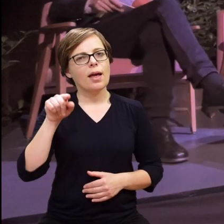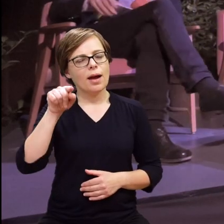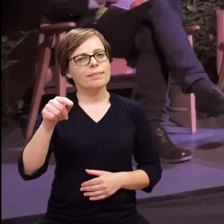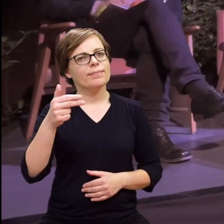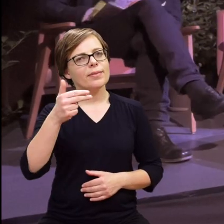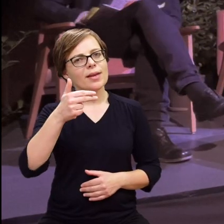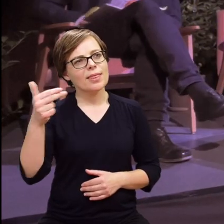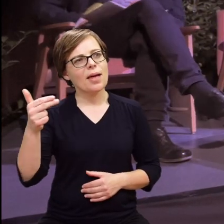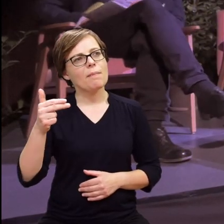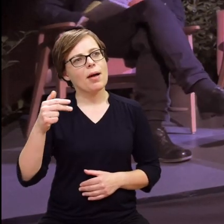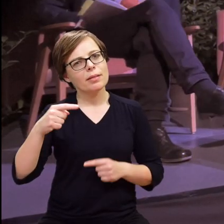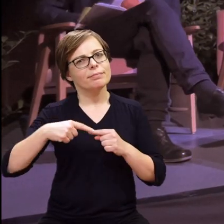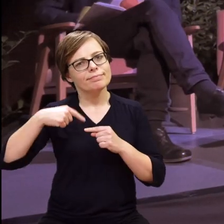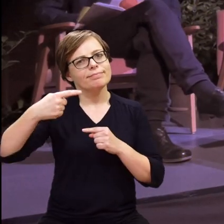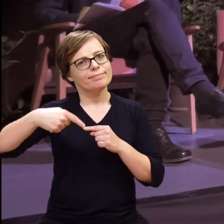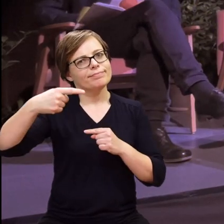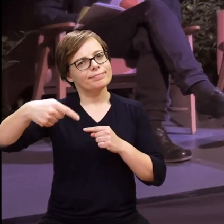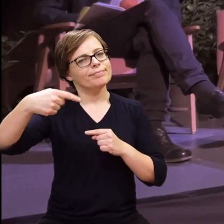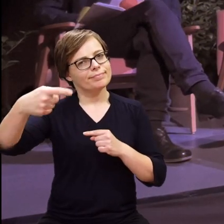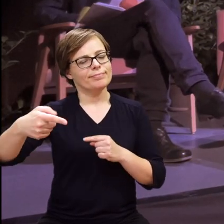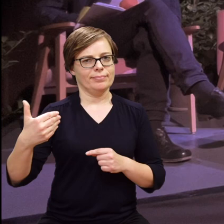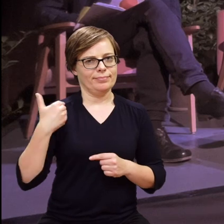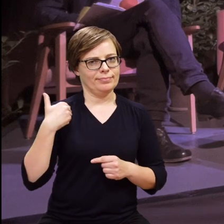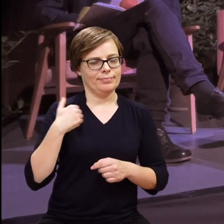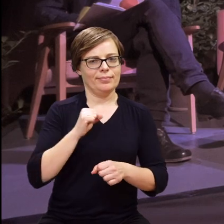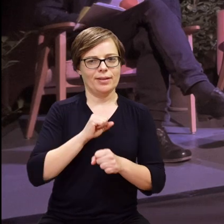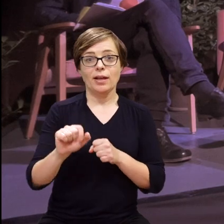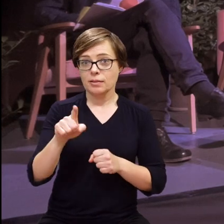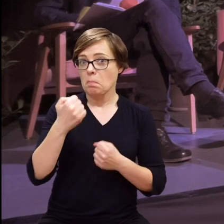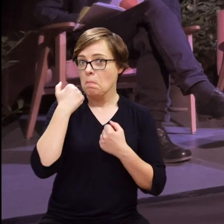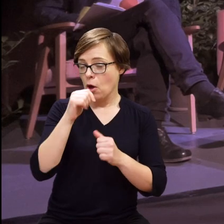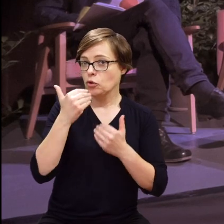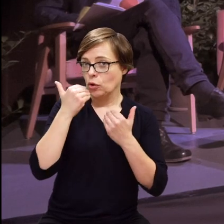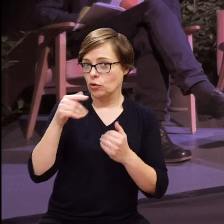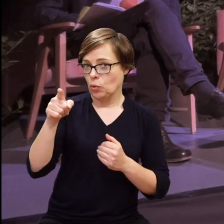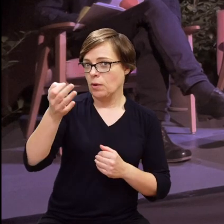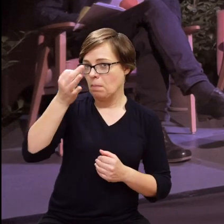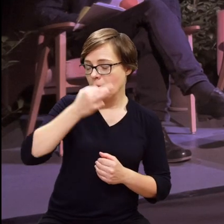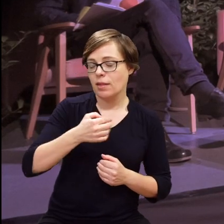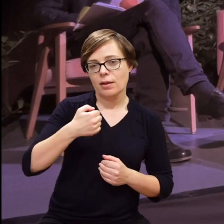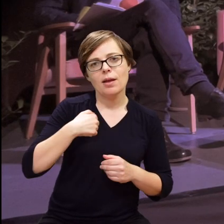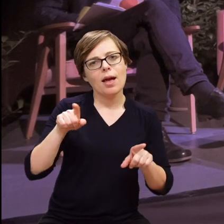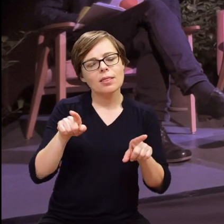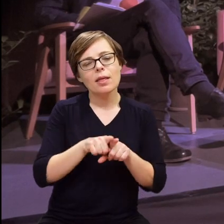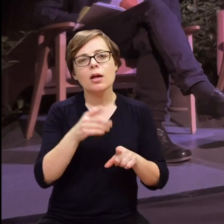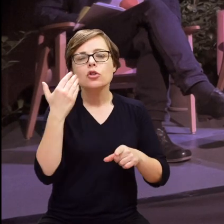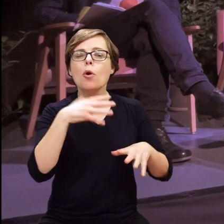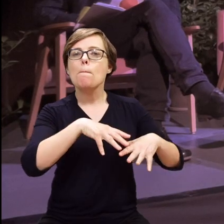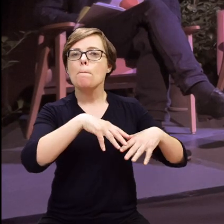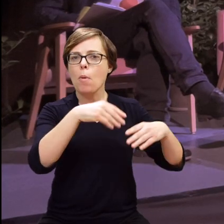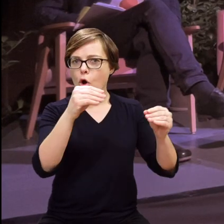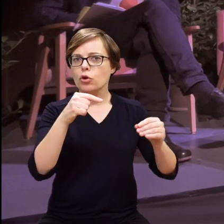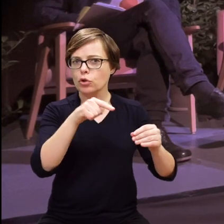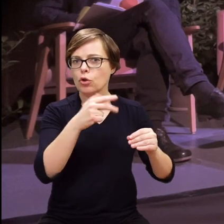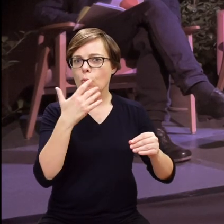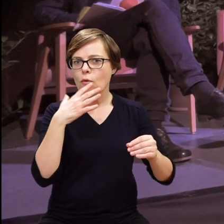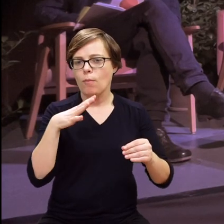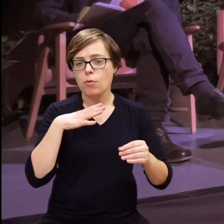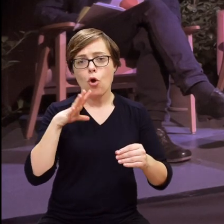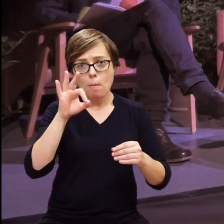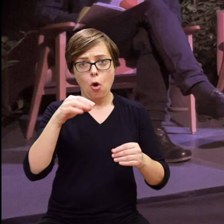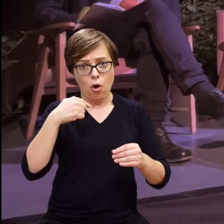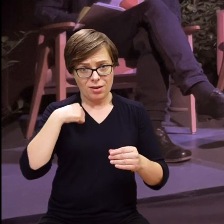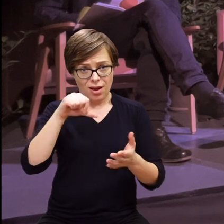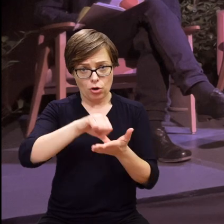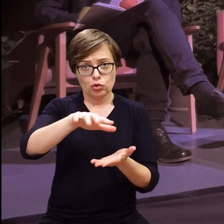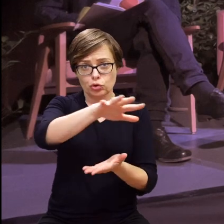Tak, ktoś to powraca, bo to jest taki temat, który ja też od nim, tak bardzo dziękuję za to pytanie, ja też o nim mówiłam trochę na początku,